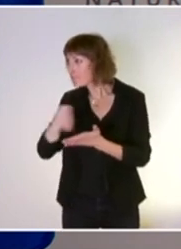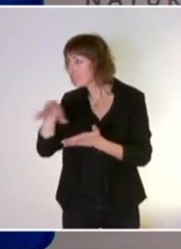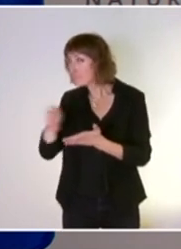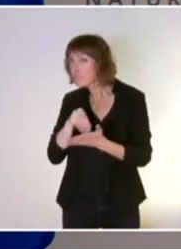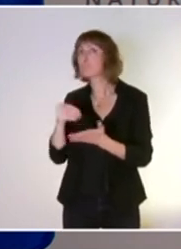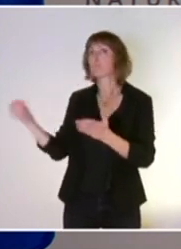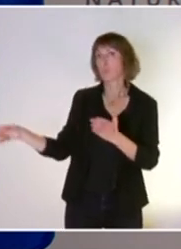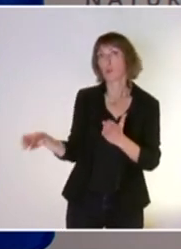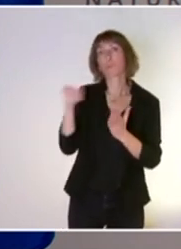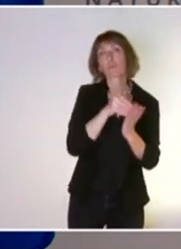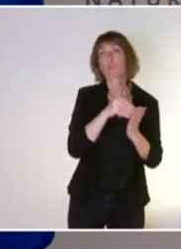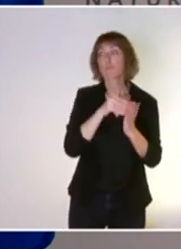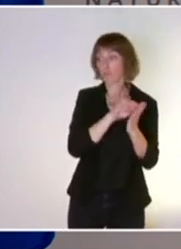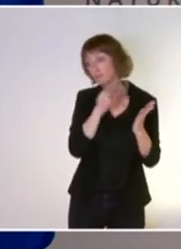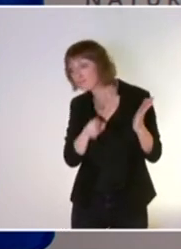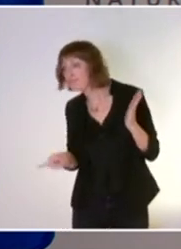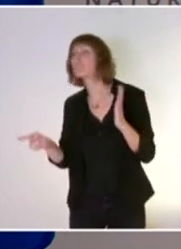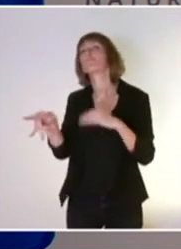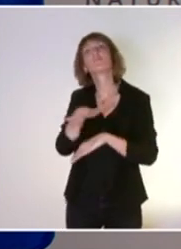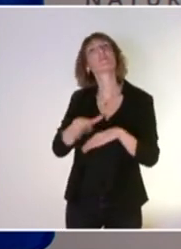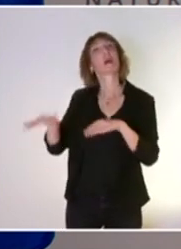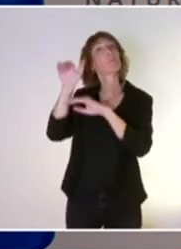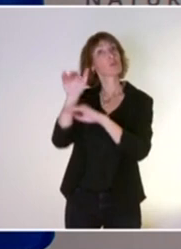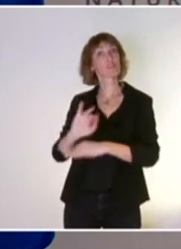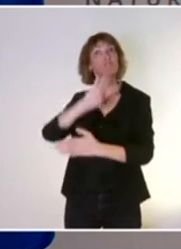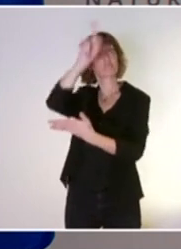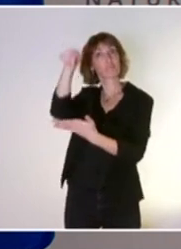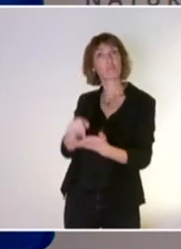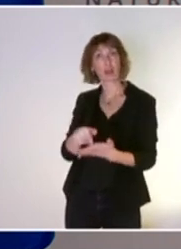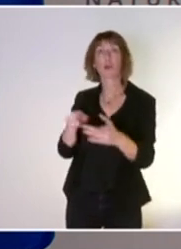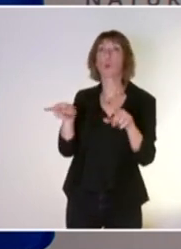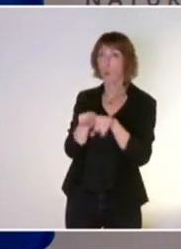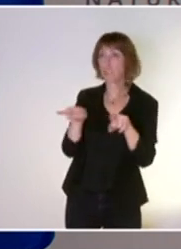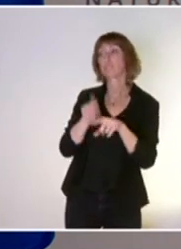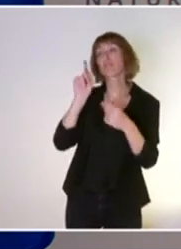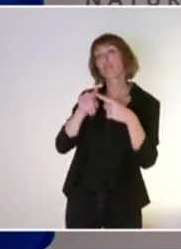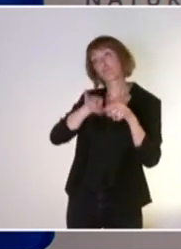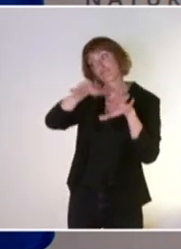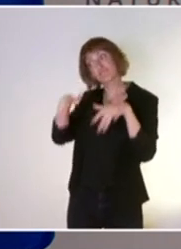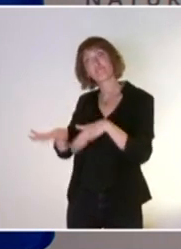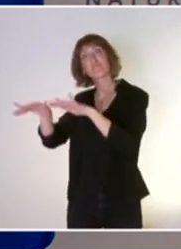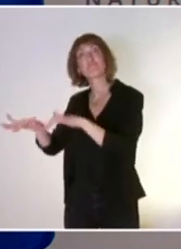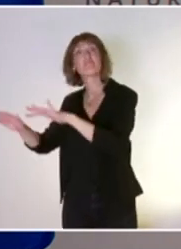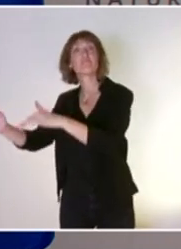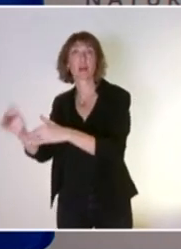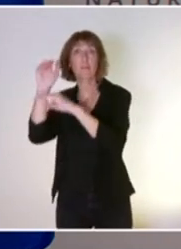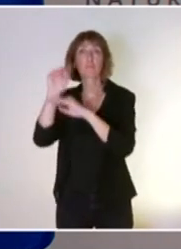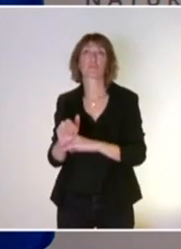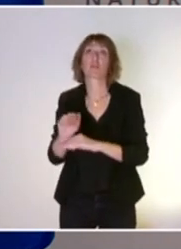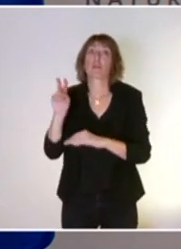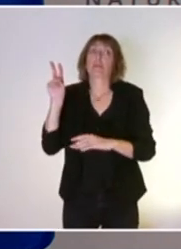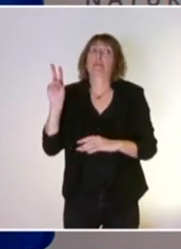notamment d'aires protégées Outre-mer et sur les enjeux de protection des milieux marins. Donc vous avez raison, par rapport à la